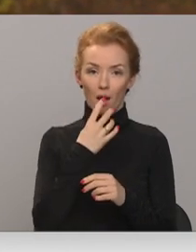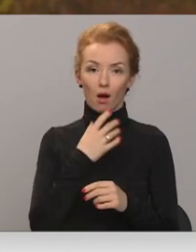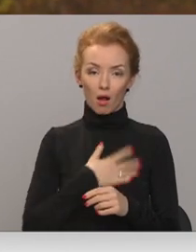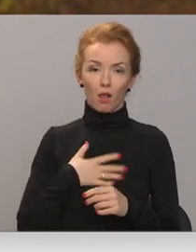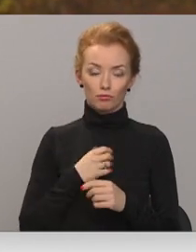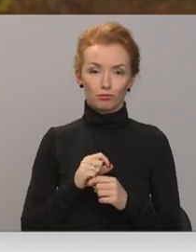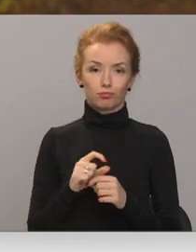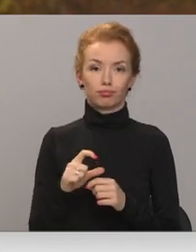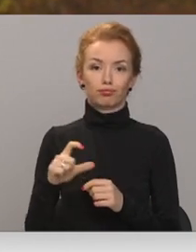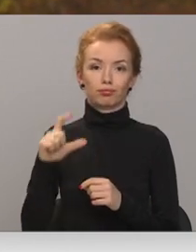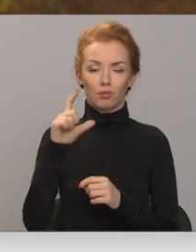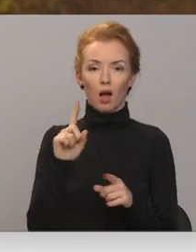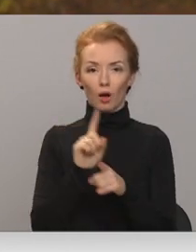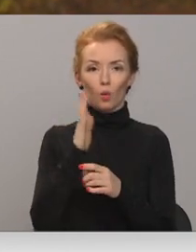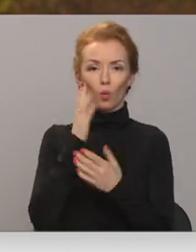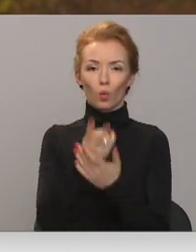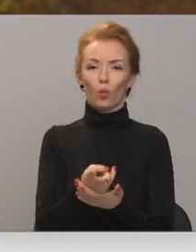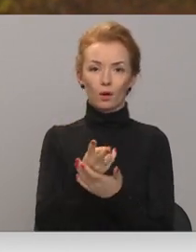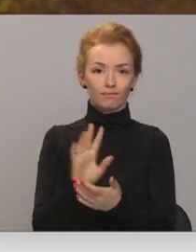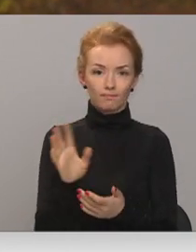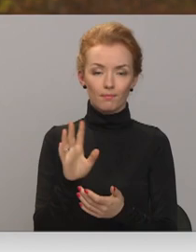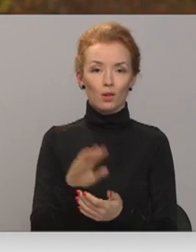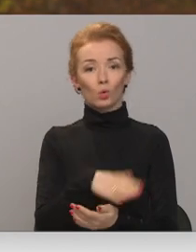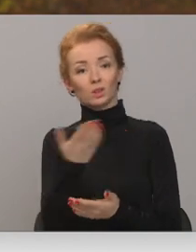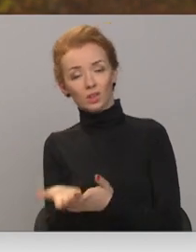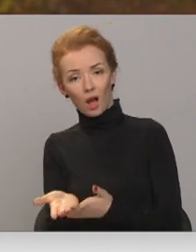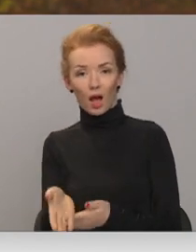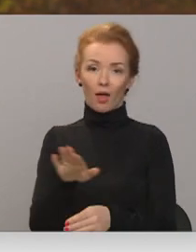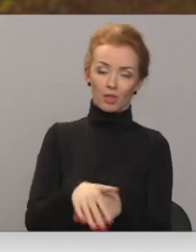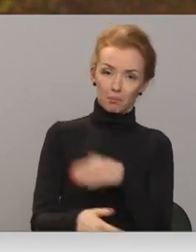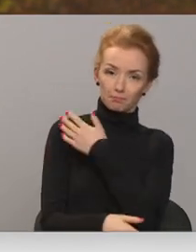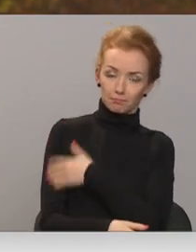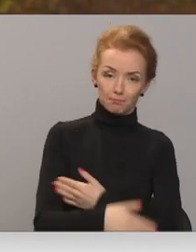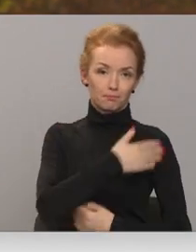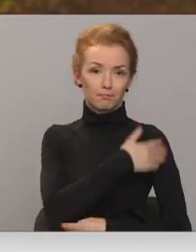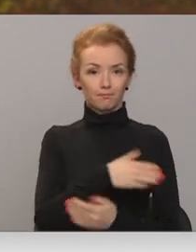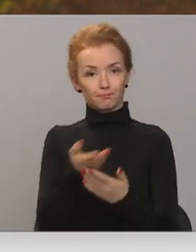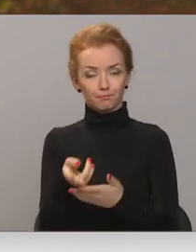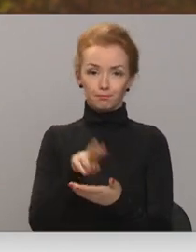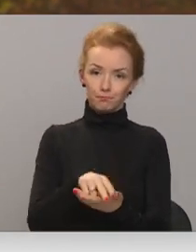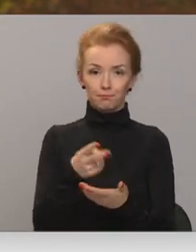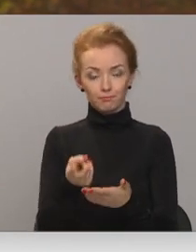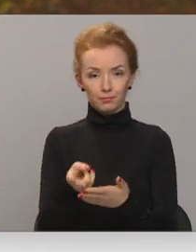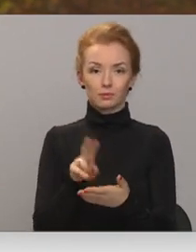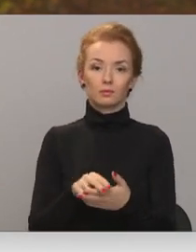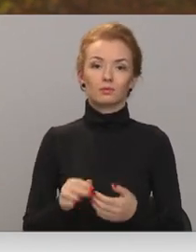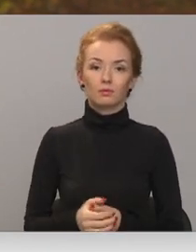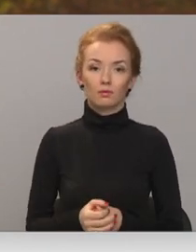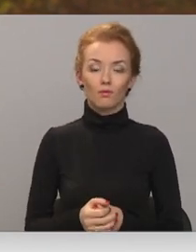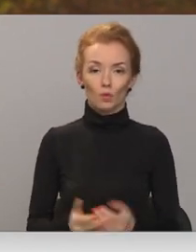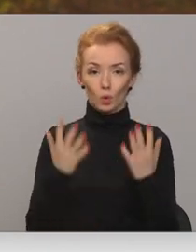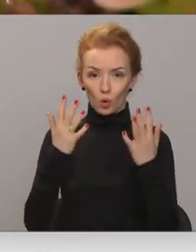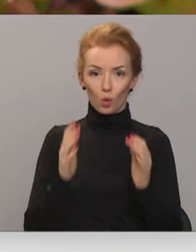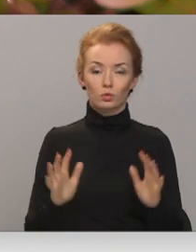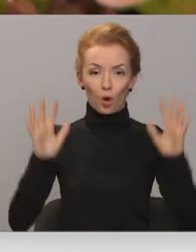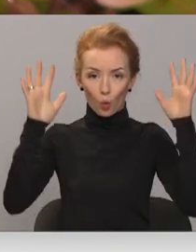paaugstinās. Negulēt uz muguras, gulēt uz vieniem sāniem, uz otriem, tā mainīt pauzes un rokas celt